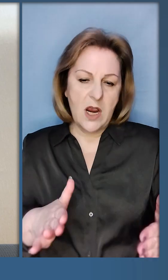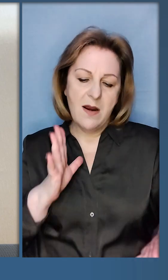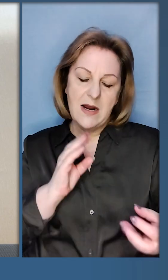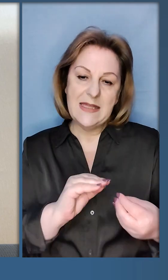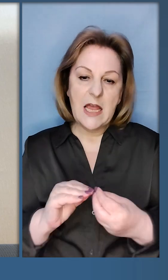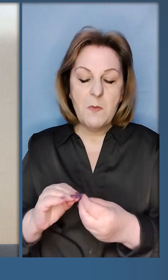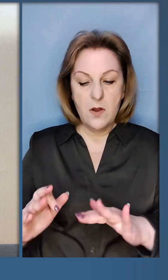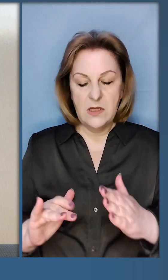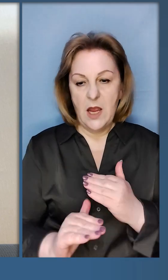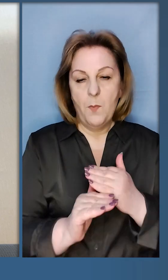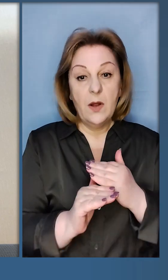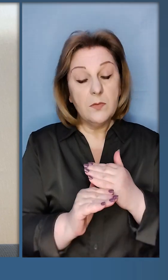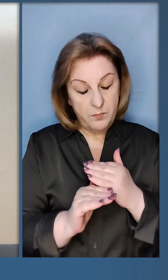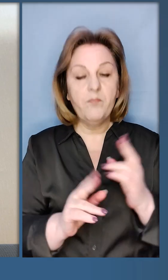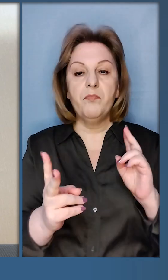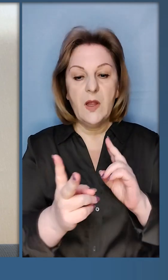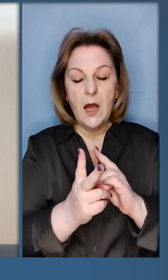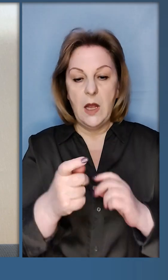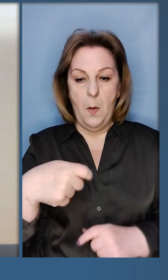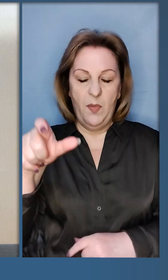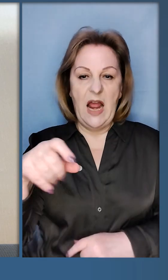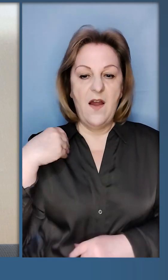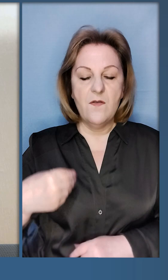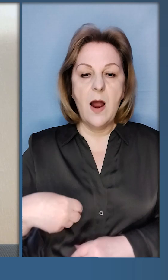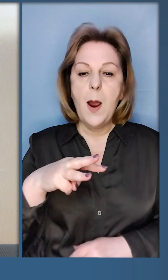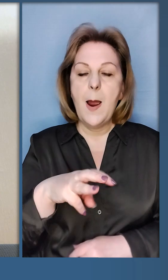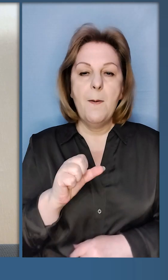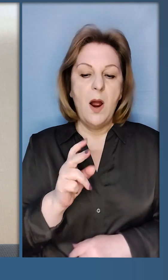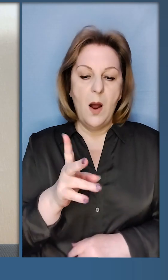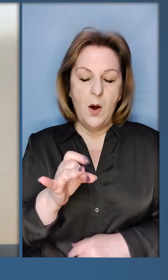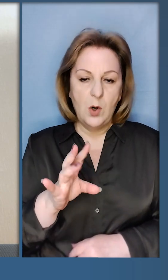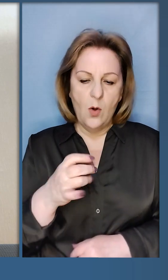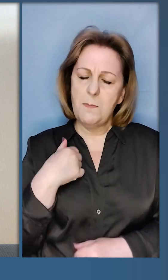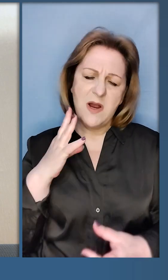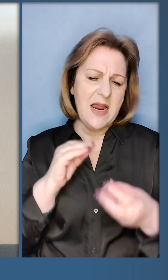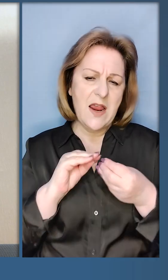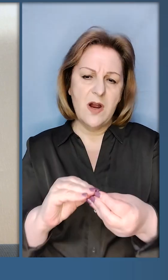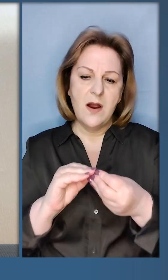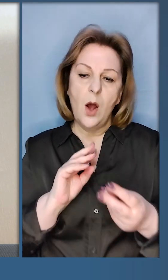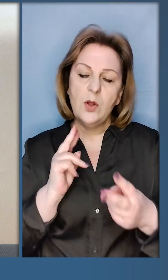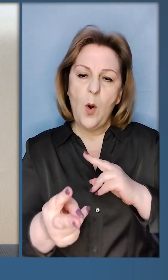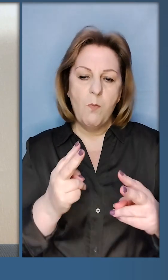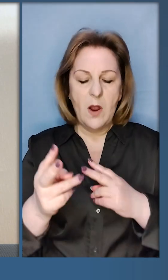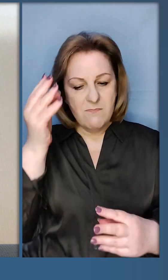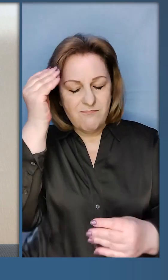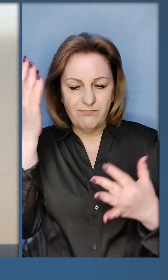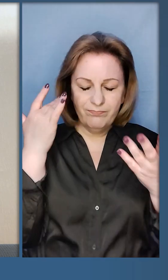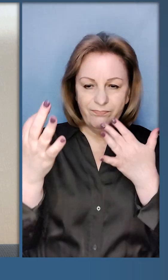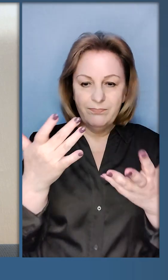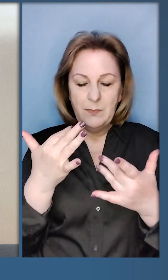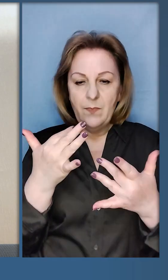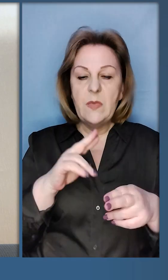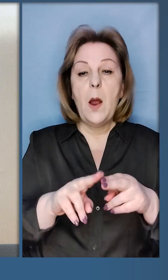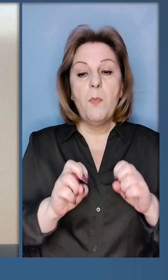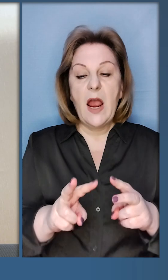твою щиру, незмінну та дієву підтримку. Зустрівся з президентом Франції Макроном. Ми регулярно обмінюємось